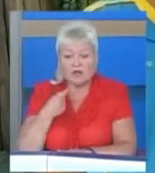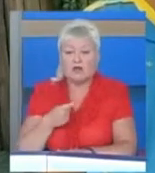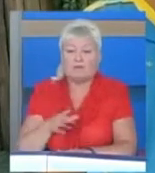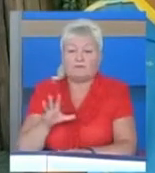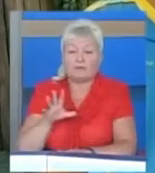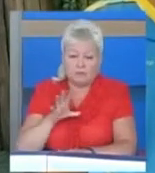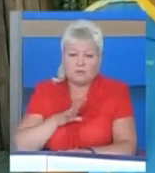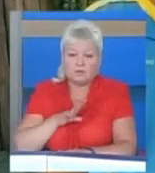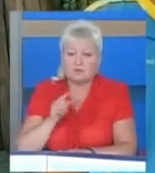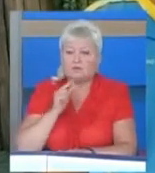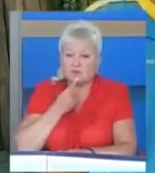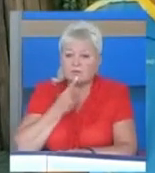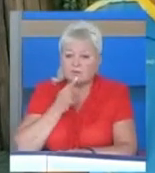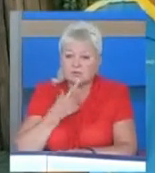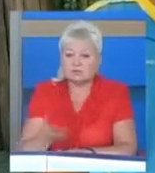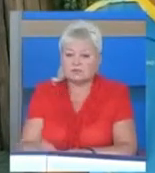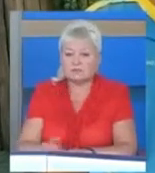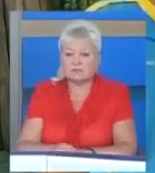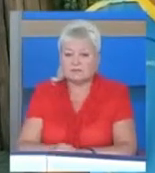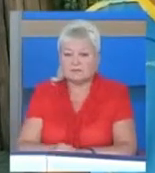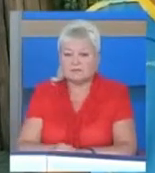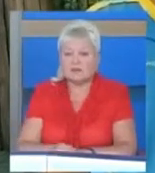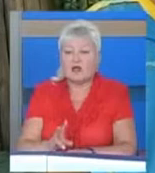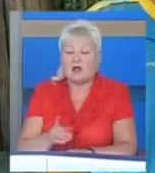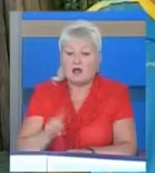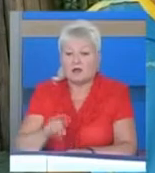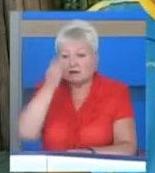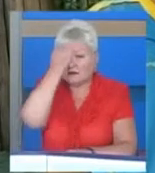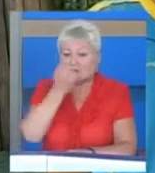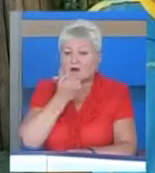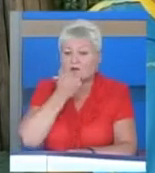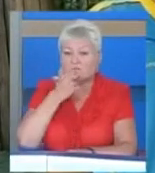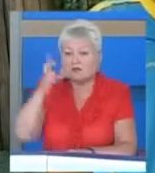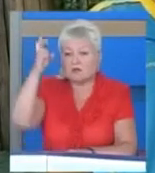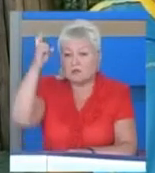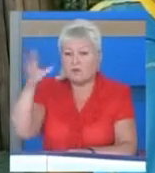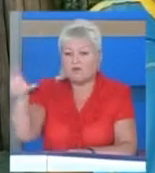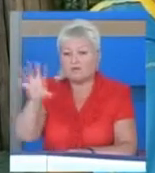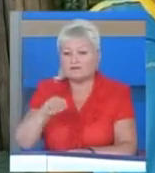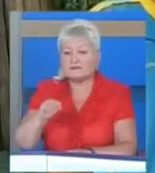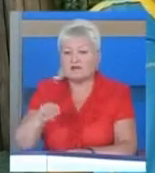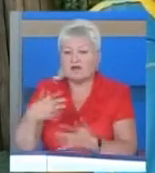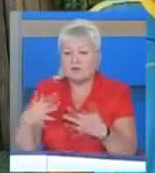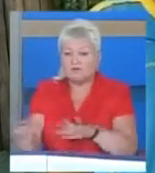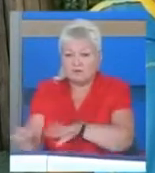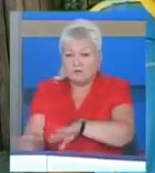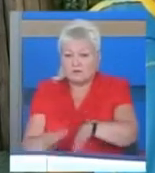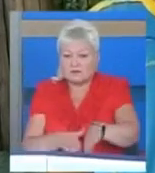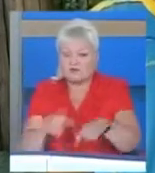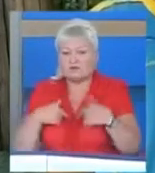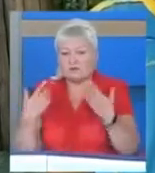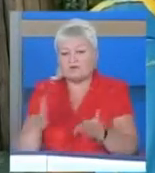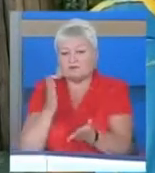труднощі. Але, дякувати Богу, все вже позаду, ми вже є на певному рівні.